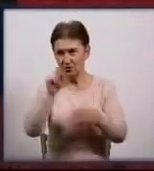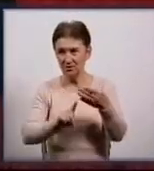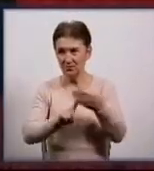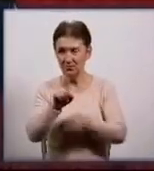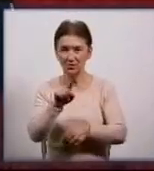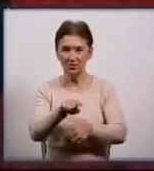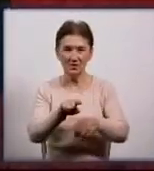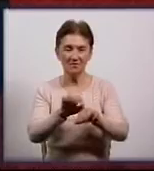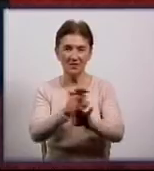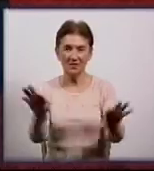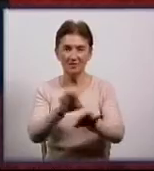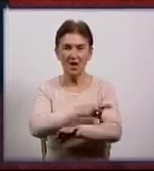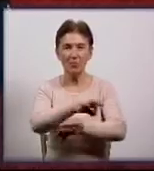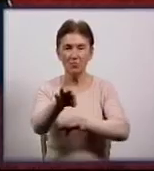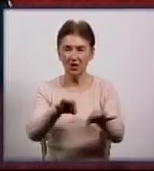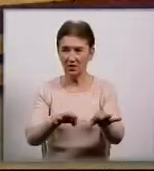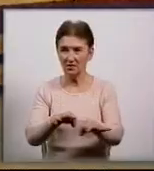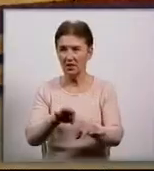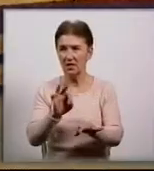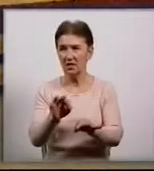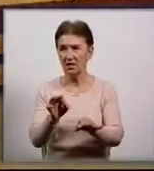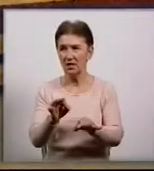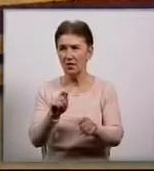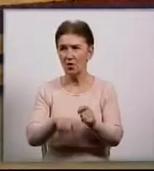їм презентують проєкт «Школа і поліція».